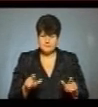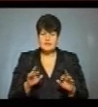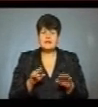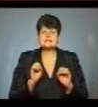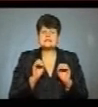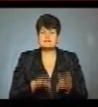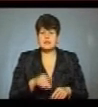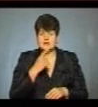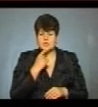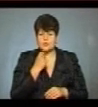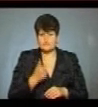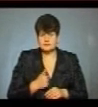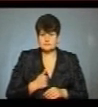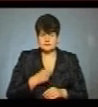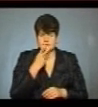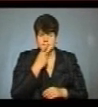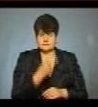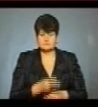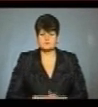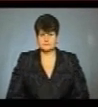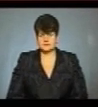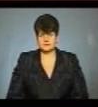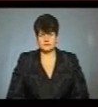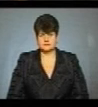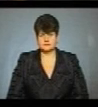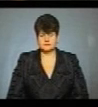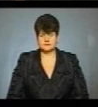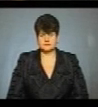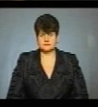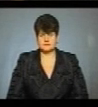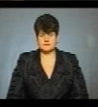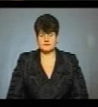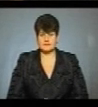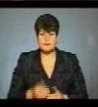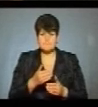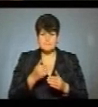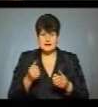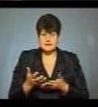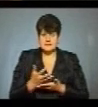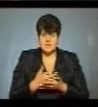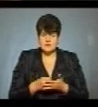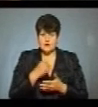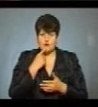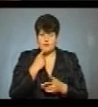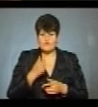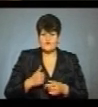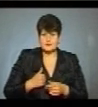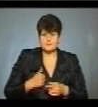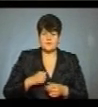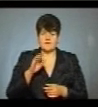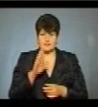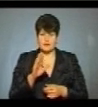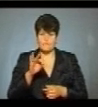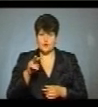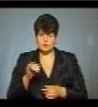кров військовослужбовці, бачила наша знімальна група. Перед забором крові військовому Віталію Волкову